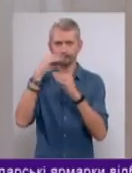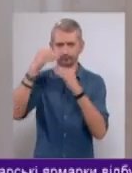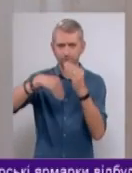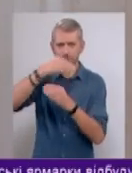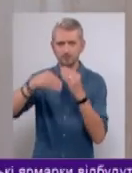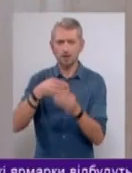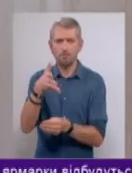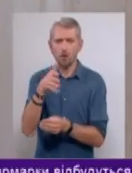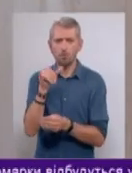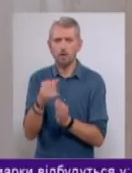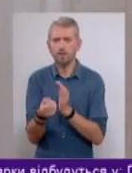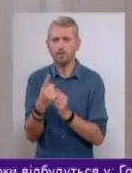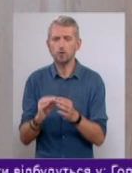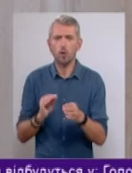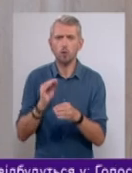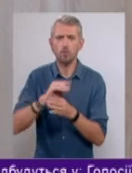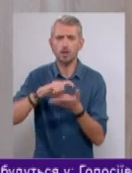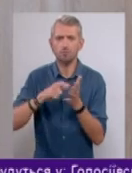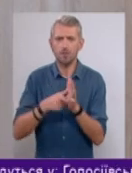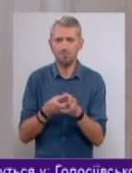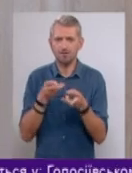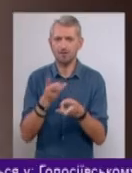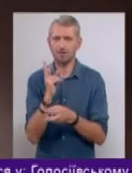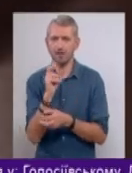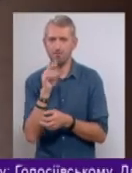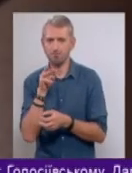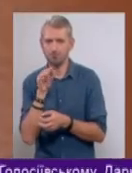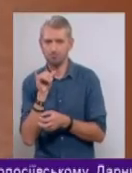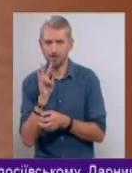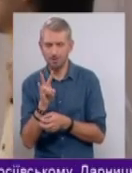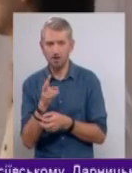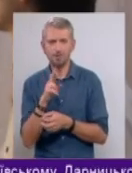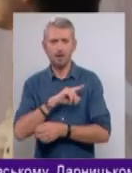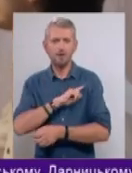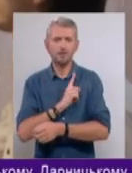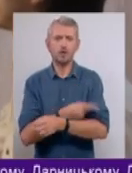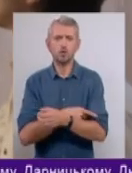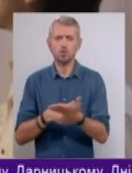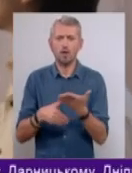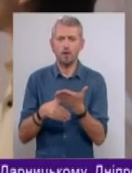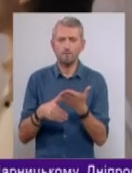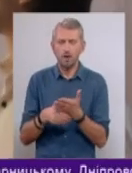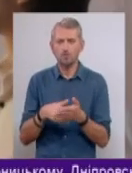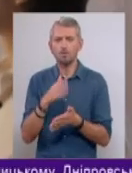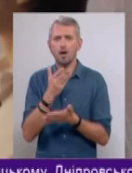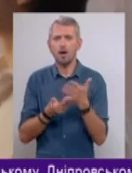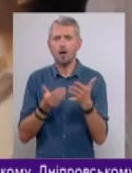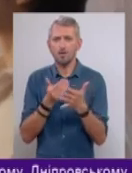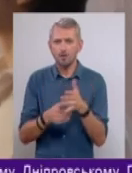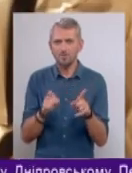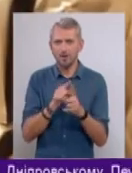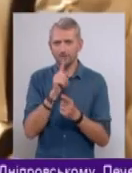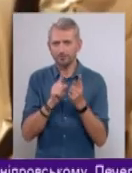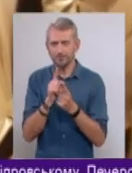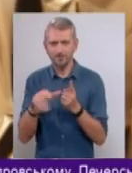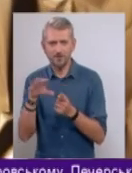хвилин у вас з'явився додатковий кімнатний камін. Для сильнішого ефекту автор радить таким чином модернізувати джерела світла в усіх кімнатах.